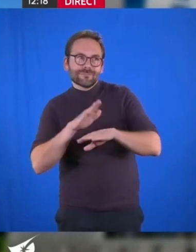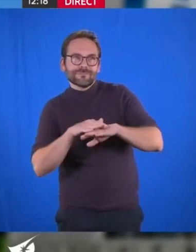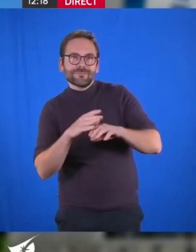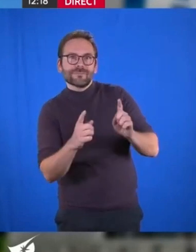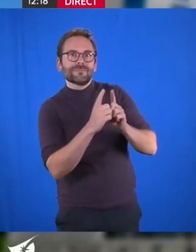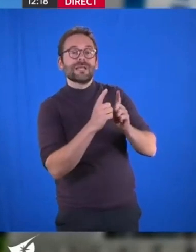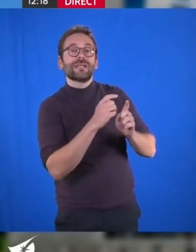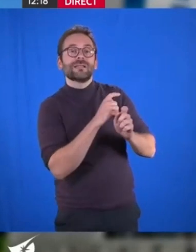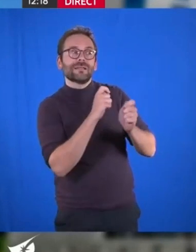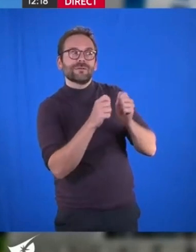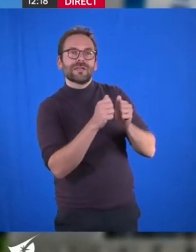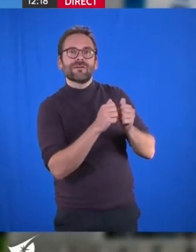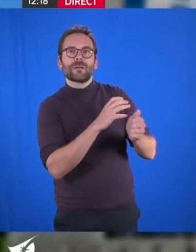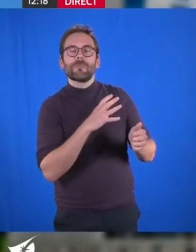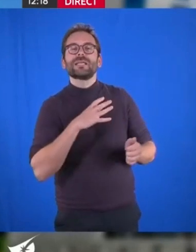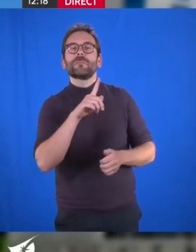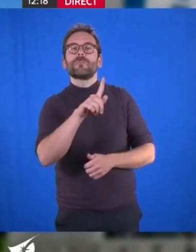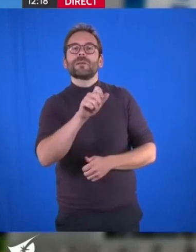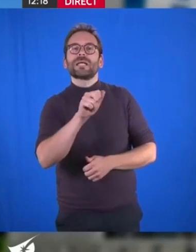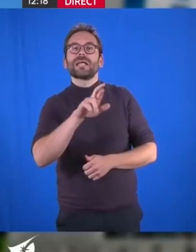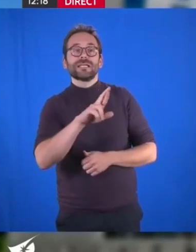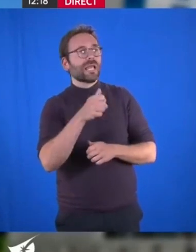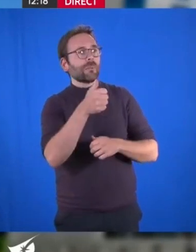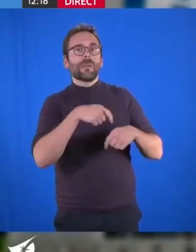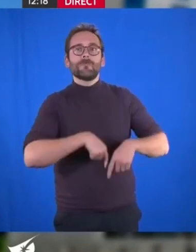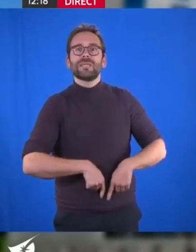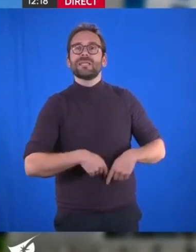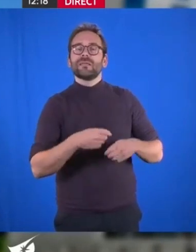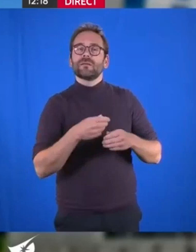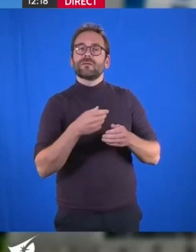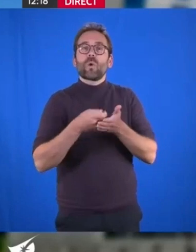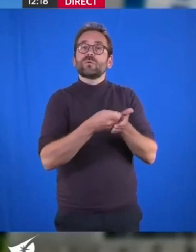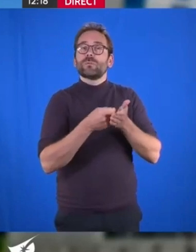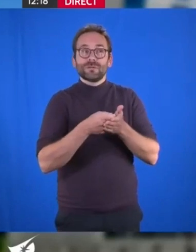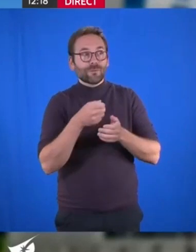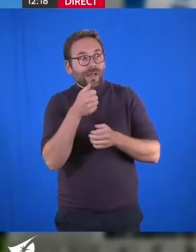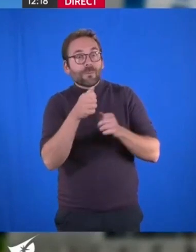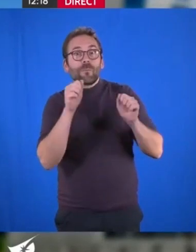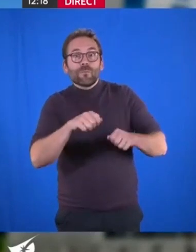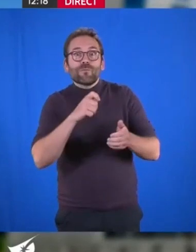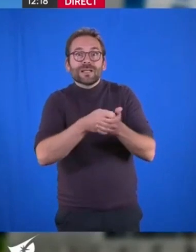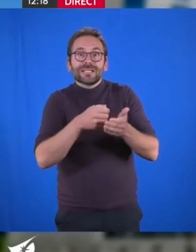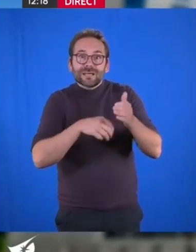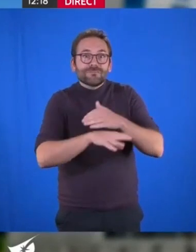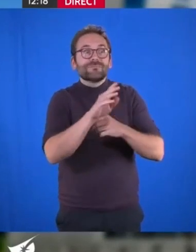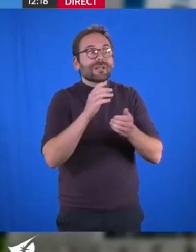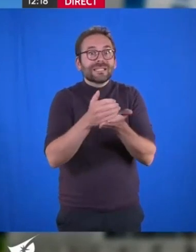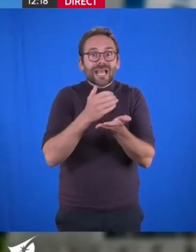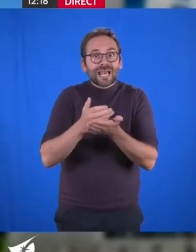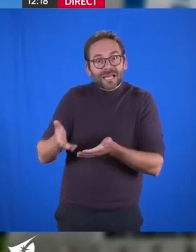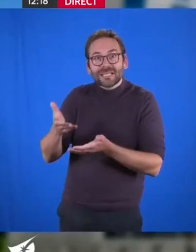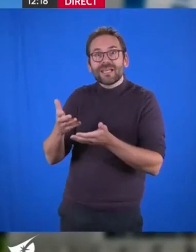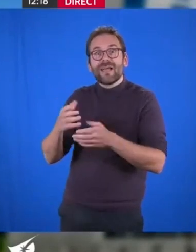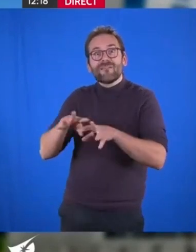Garnier, ministre de la Consommation, qui viendra sûrement nous expliquer comment elle va redonner du pouvoir d'achat à ses salariés, à ses familles